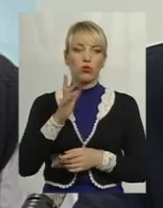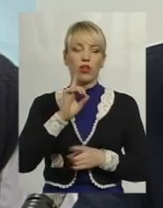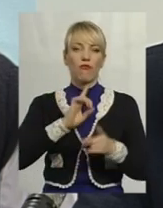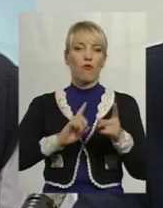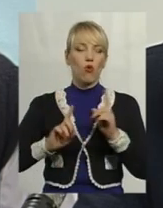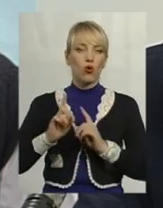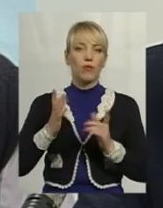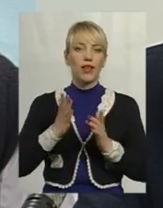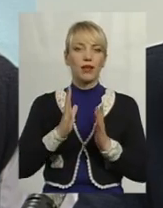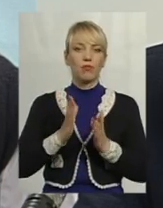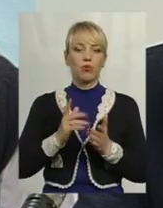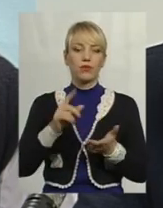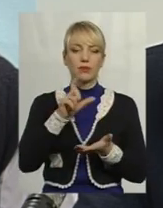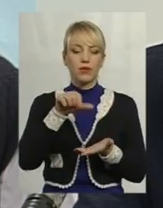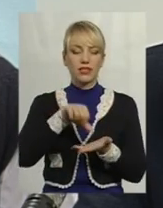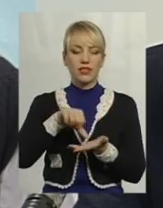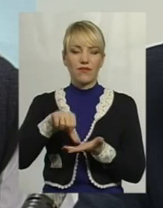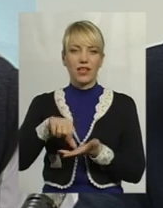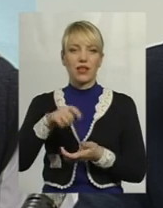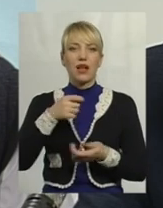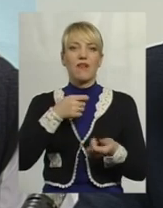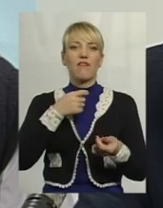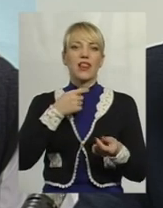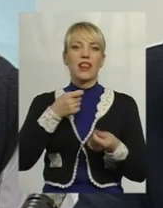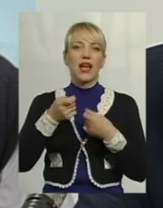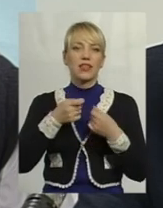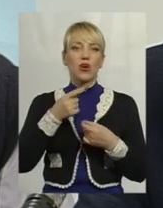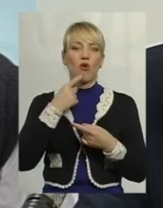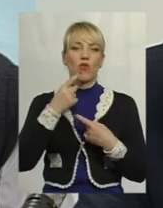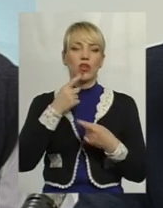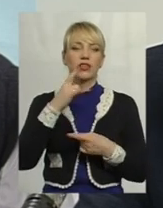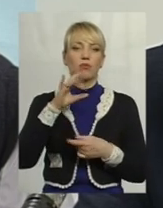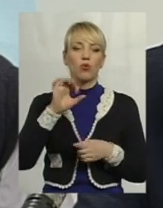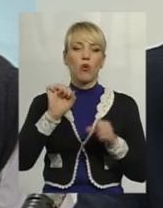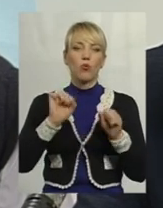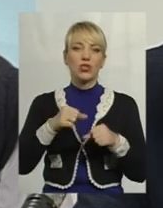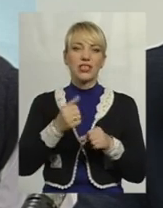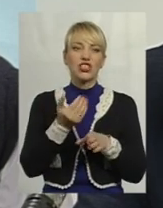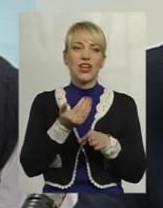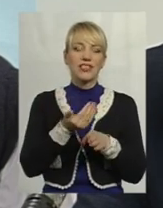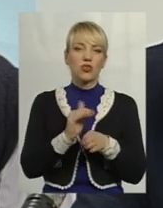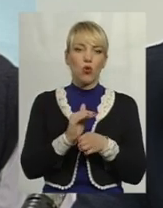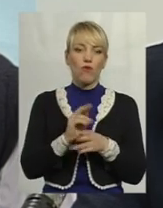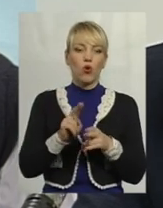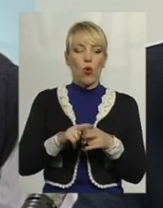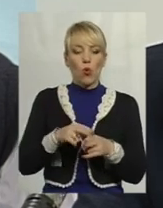на якому ми будемо з представниками влади розмовляти про можливість часткової компенсації